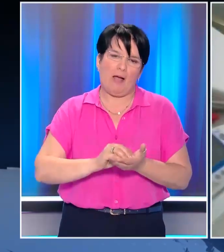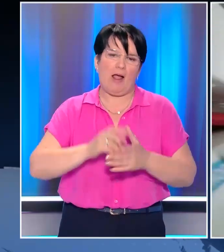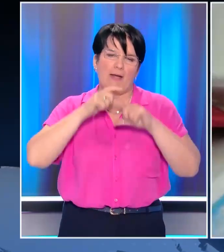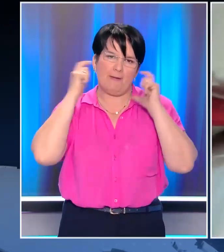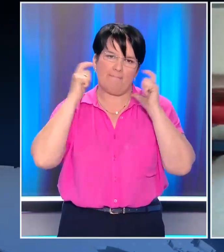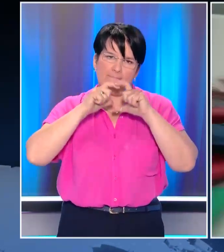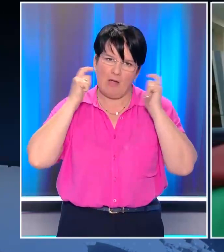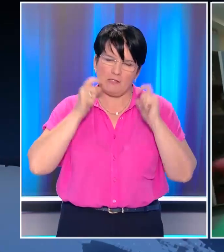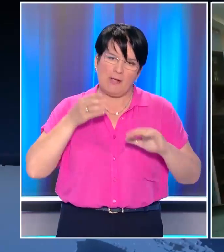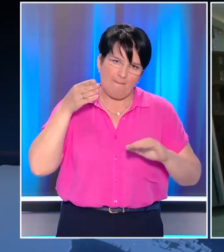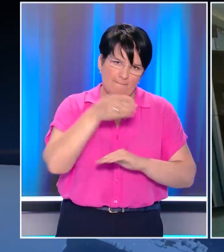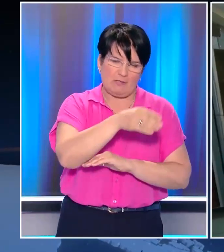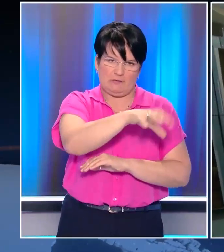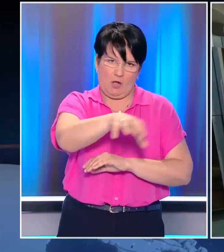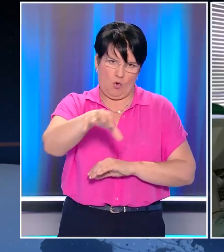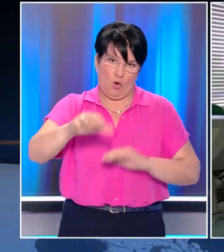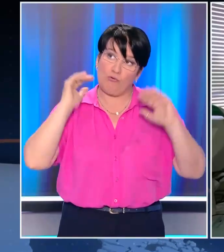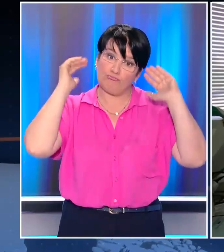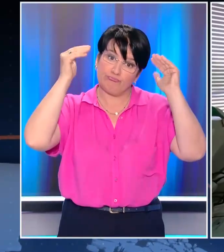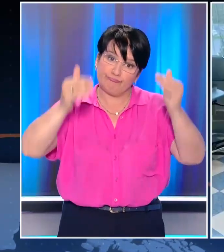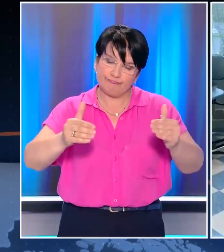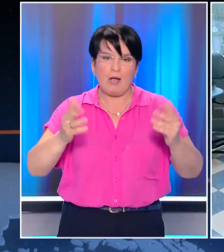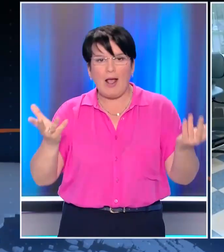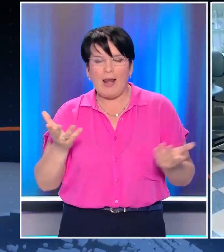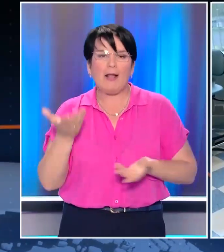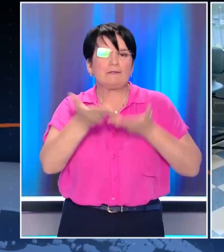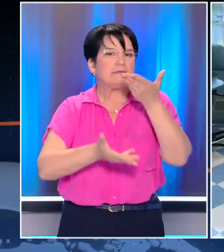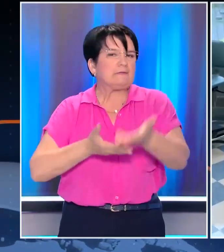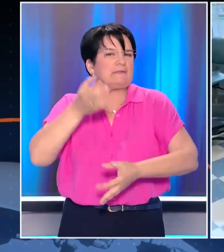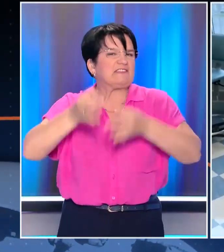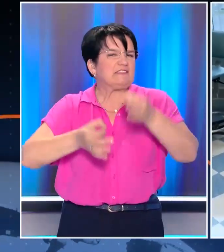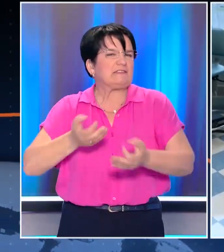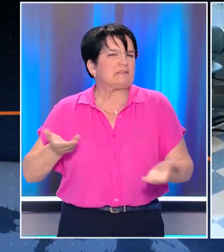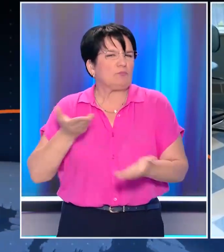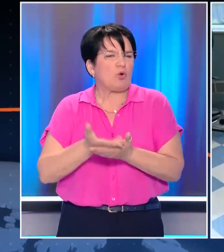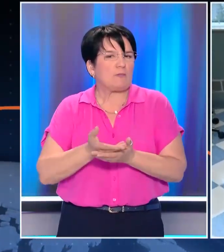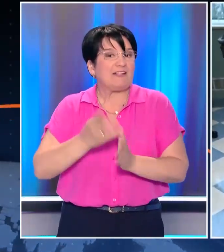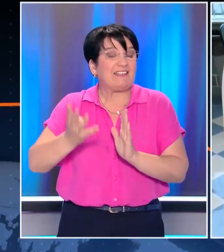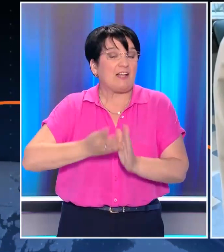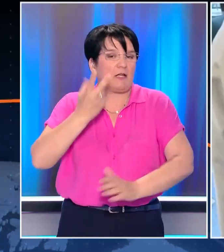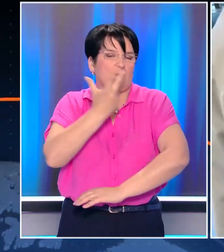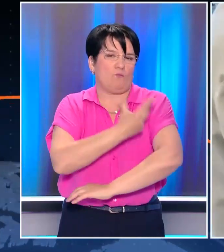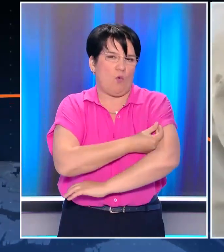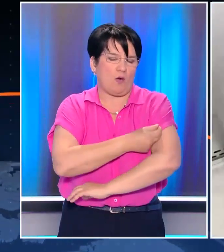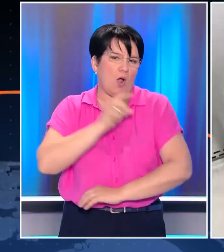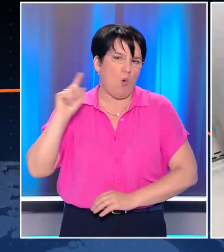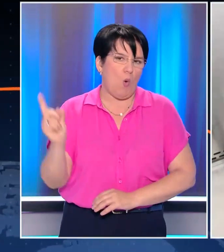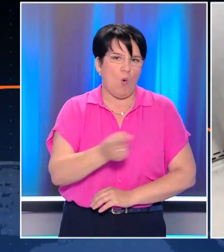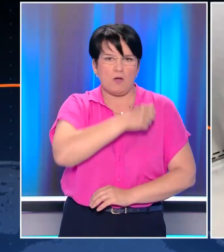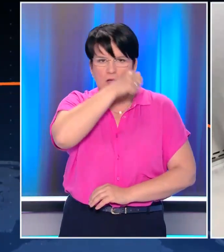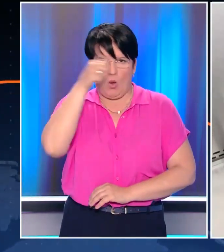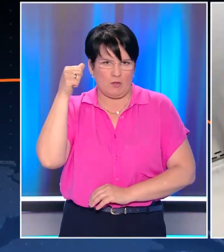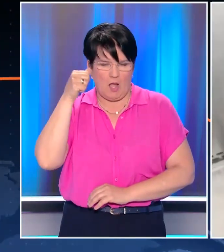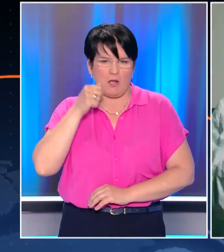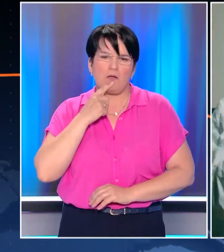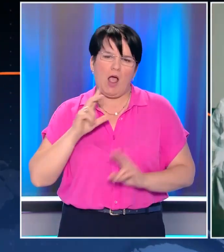χρήσης μάσκα σε εσωτερικούς χώρους ενώ είναι πιθανόν στο τραπέζι να πέσει πρόταση για τέταρτη δόση σε όλους μέσα στο καλοκαίρι